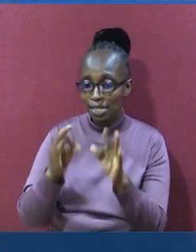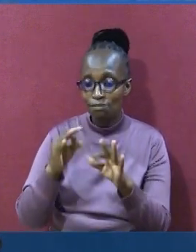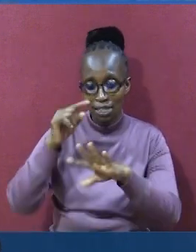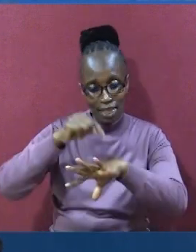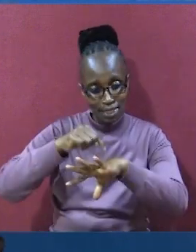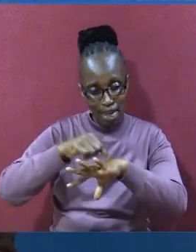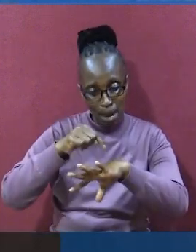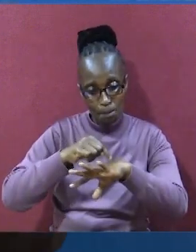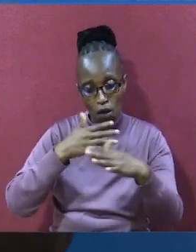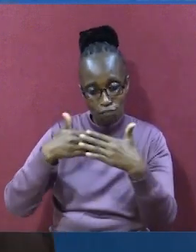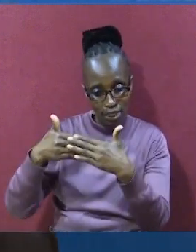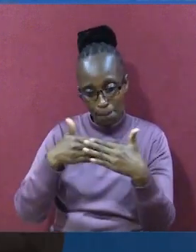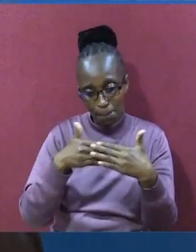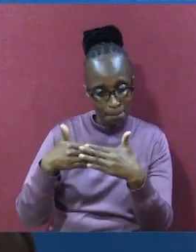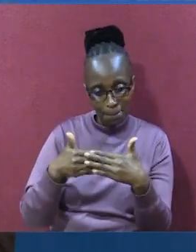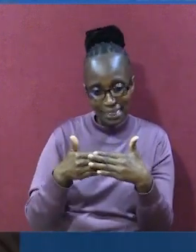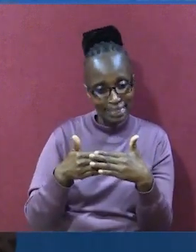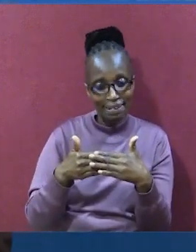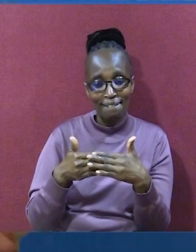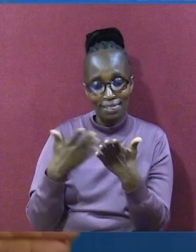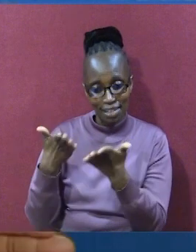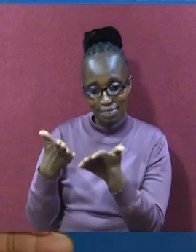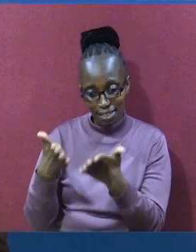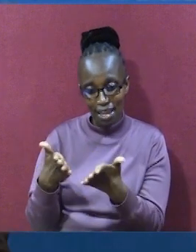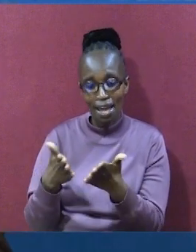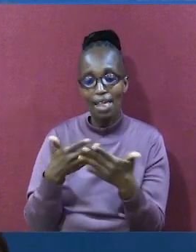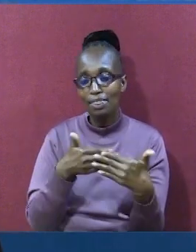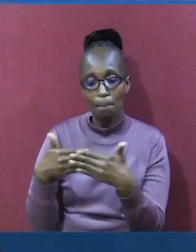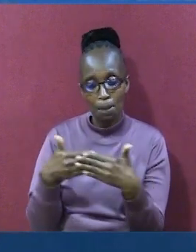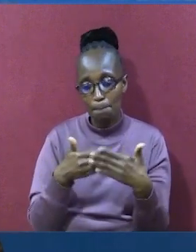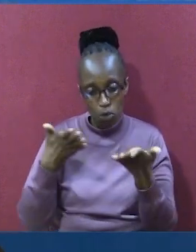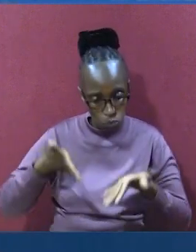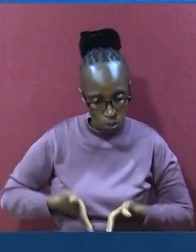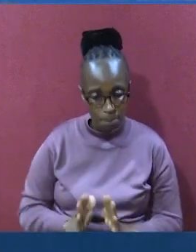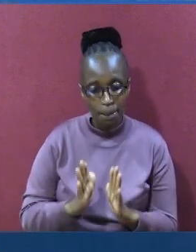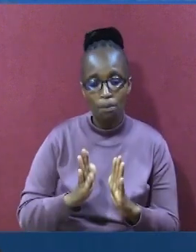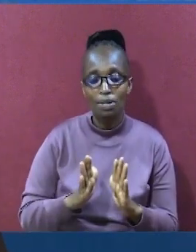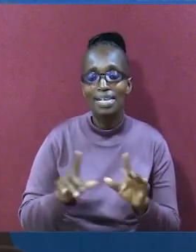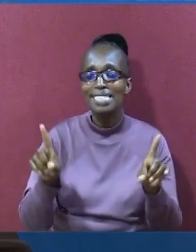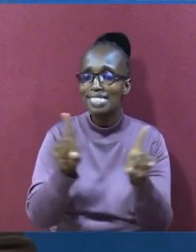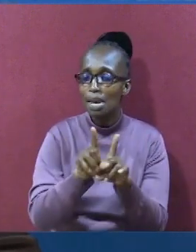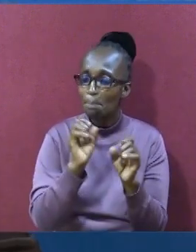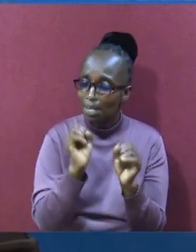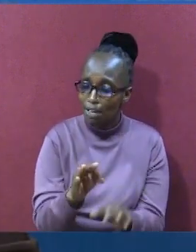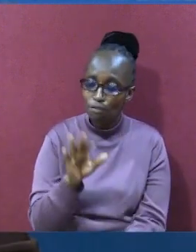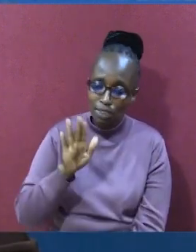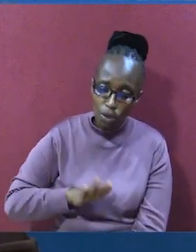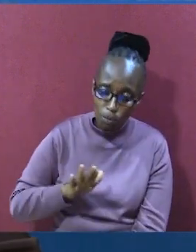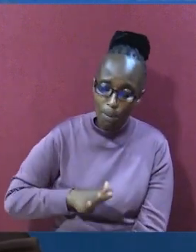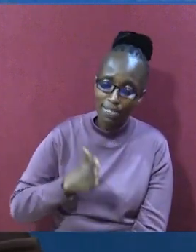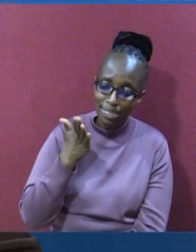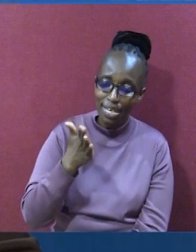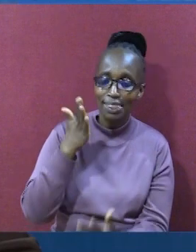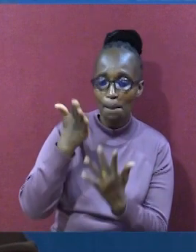ni wapi. Ani ata kama ni sokoni katikati ya watu. Atatoka. Ndiyo ni nina